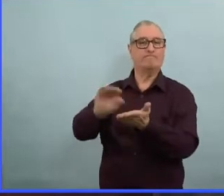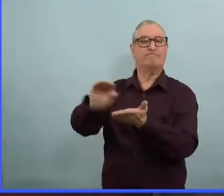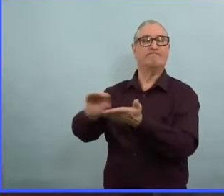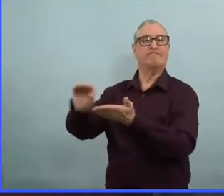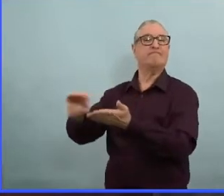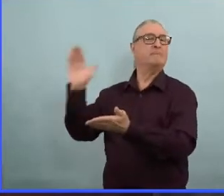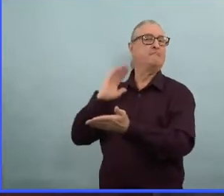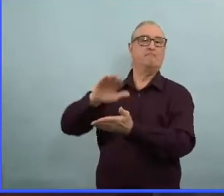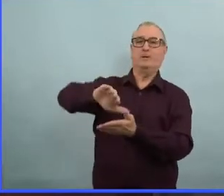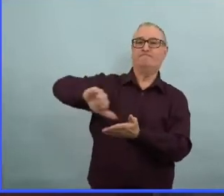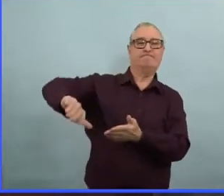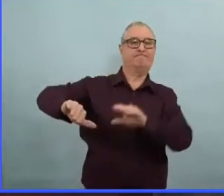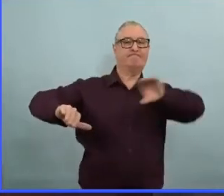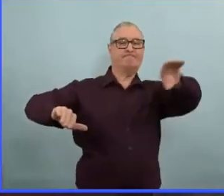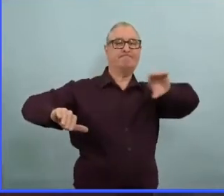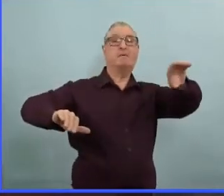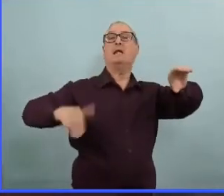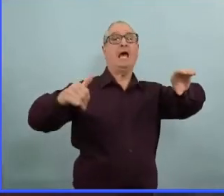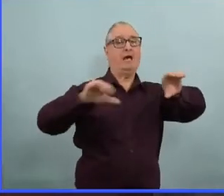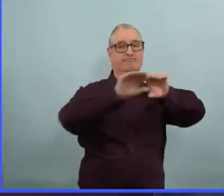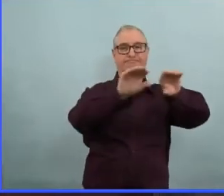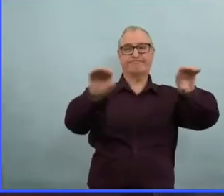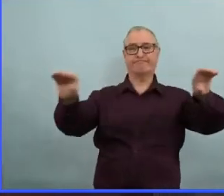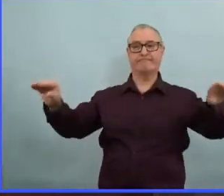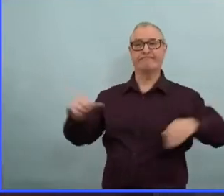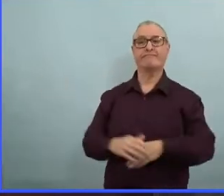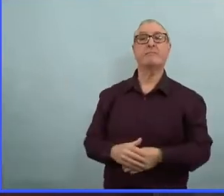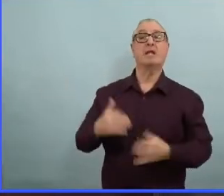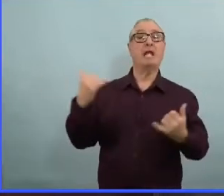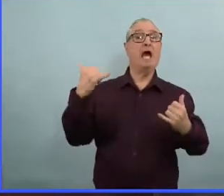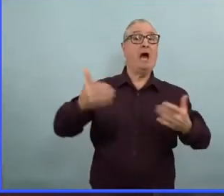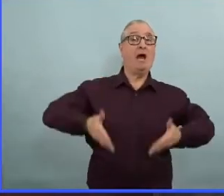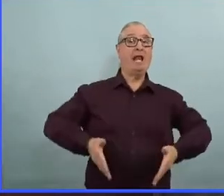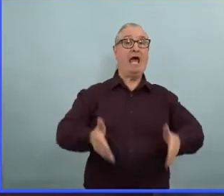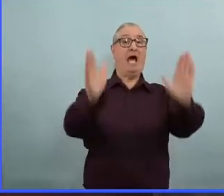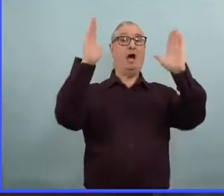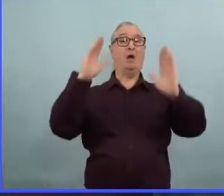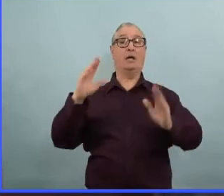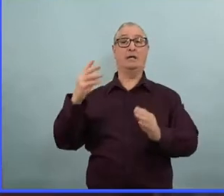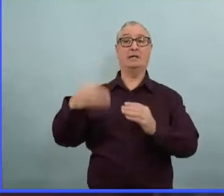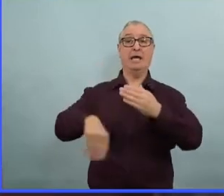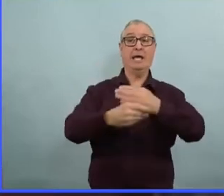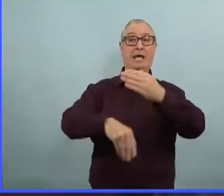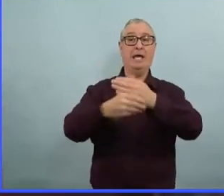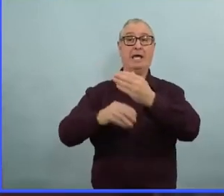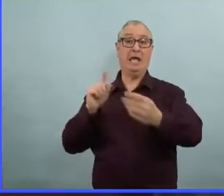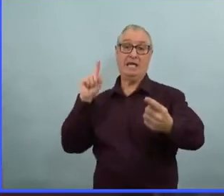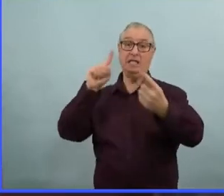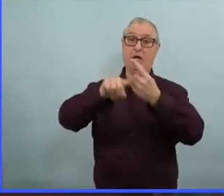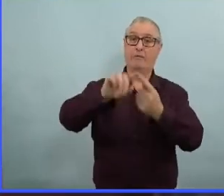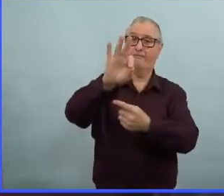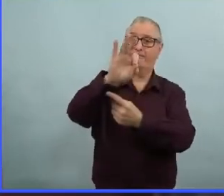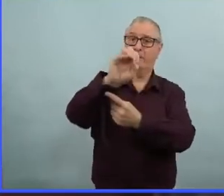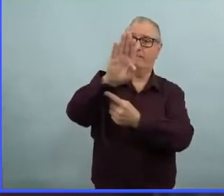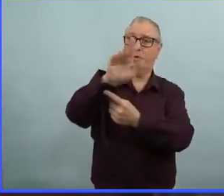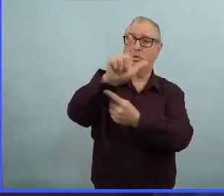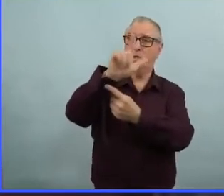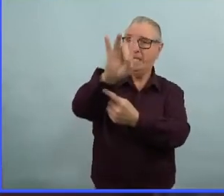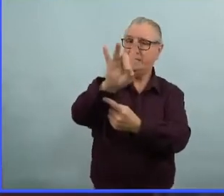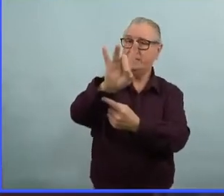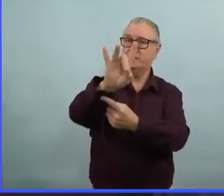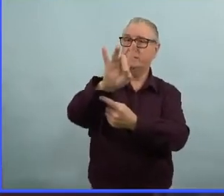dernières à réouvrir. Alors, par exemple, le secteur des arts, c'est ça. Donc, nous allons donner 6 millions de dollars en nouveau